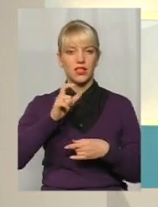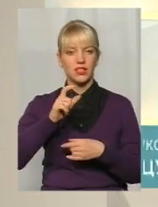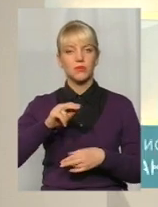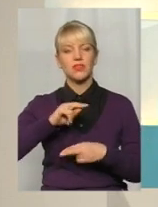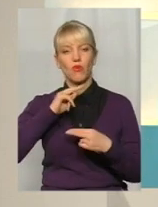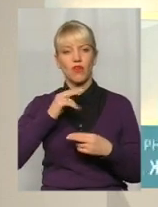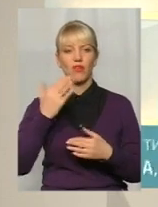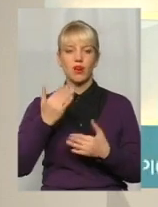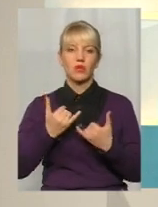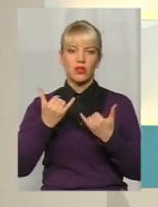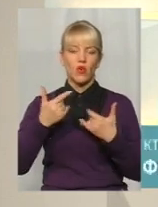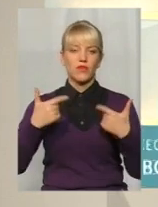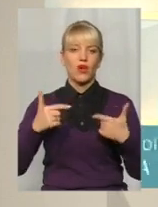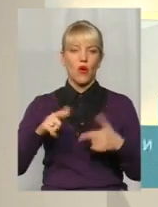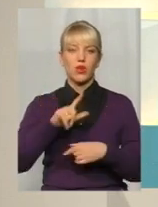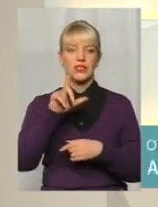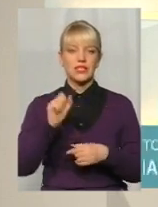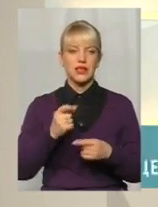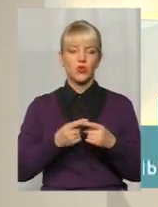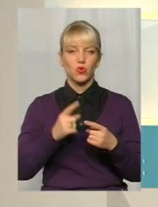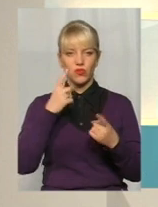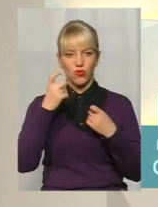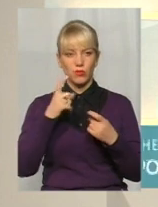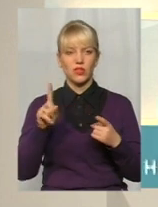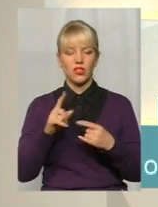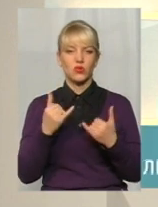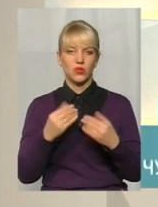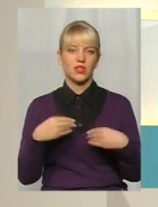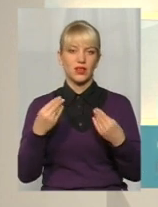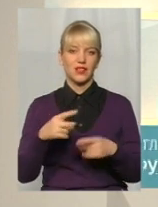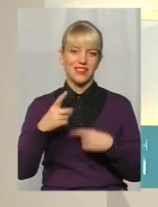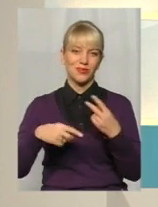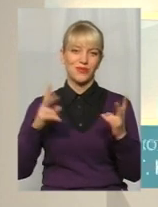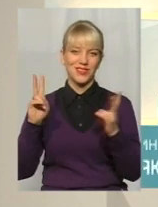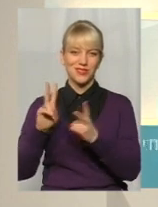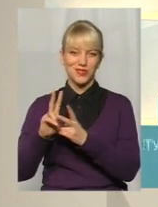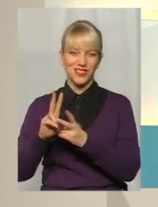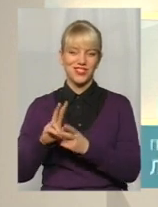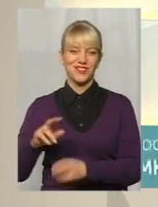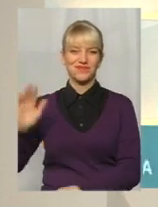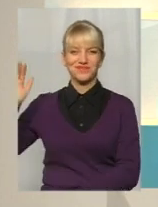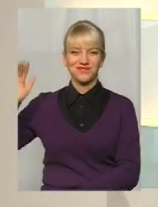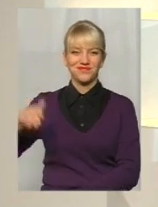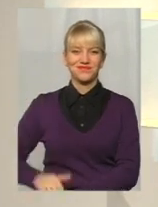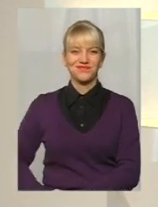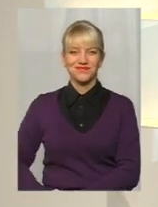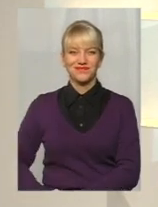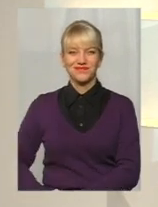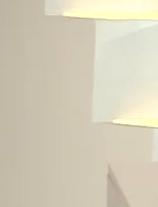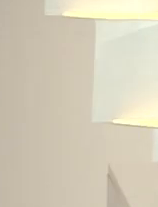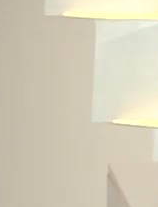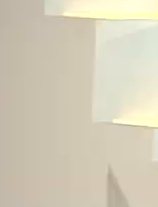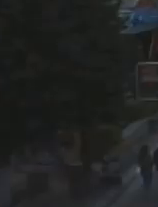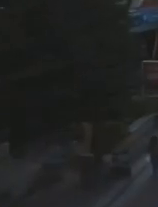увагу, вам, шановні гості, за ту інформацію, яку ви нам сьогодні надали. До наступних зустрічей у темі дня на каналі «Подів'я Центр».